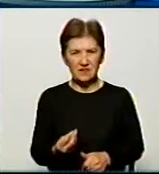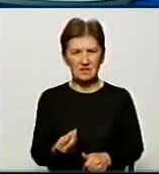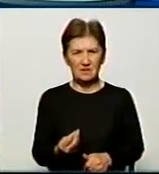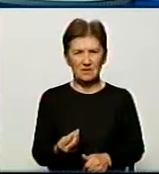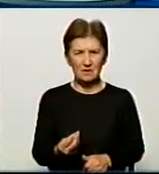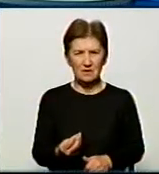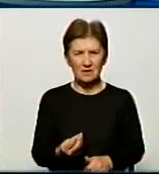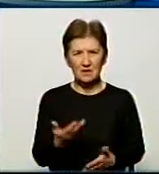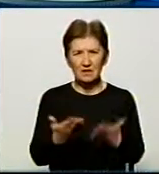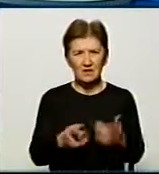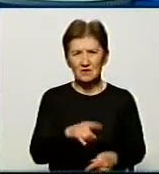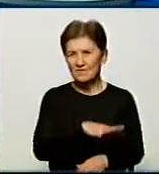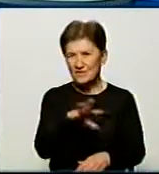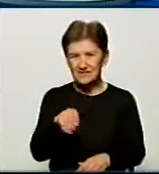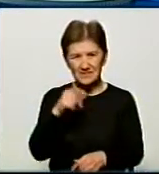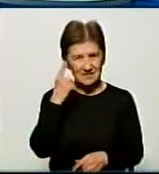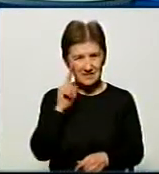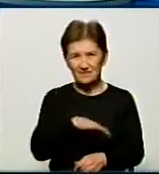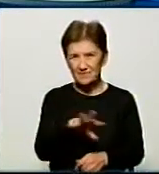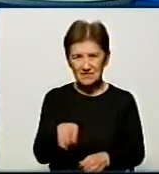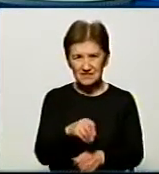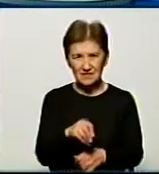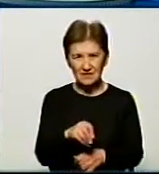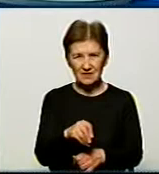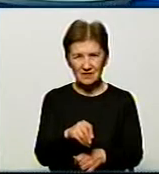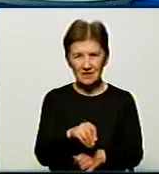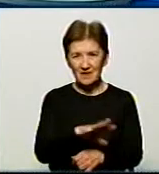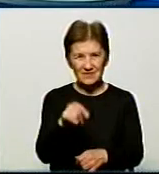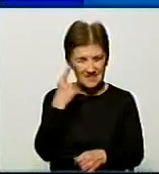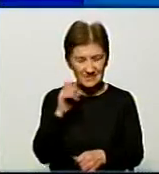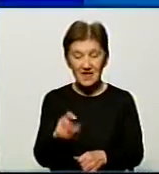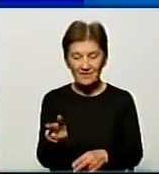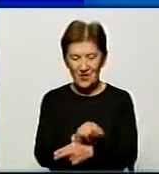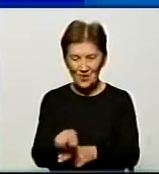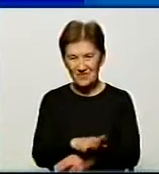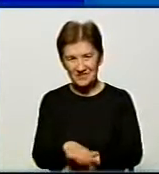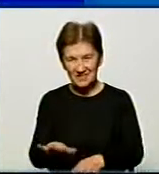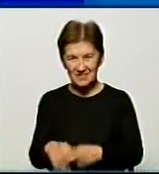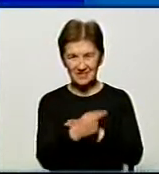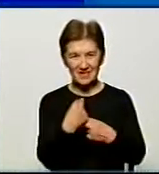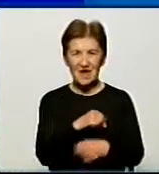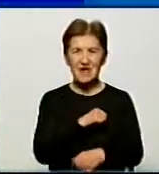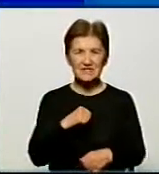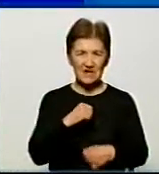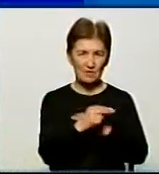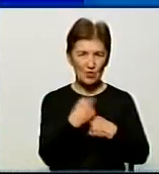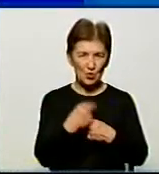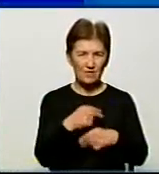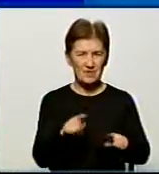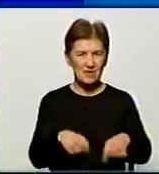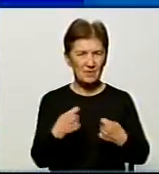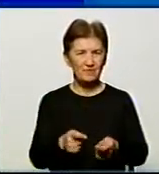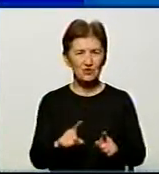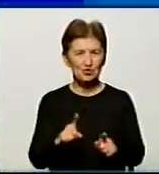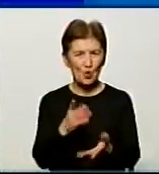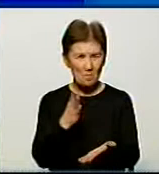знають, як лікуватися і як виховувати дітей. Це ж вже давно відомо. Тому саме самолікування призводить до того, що